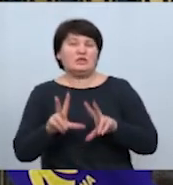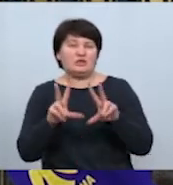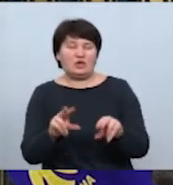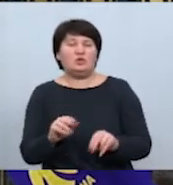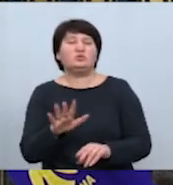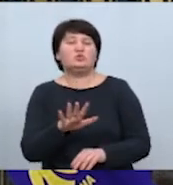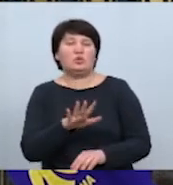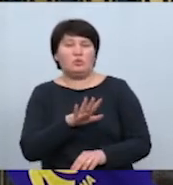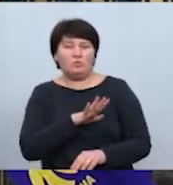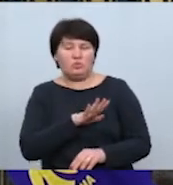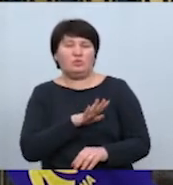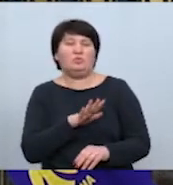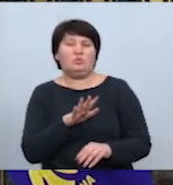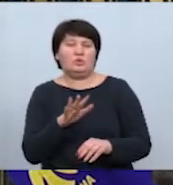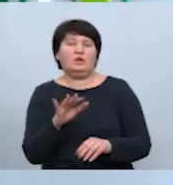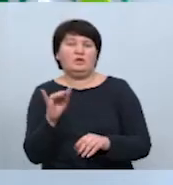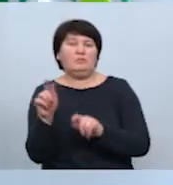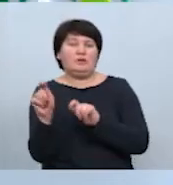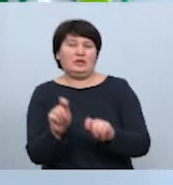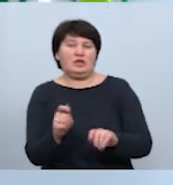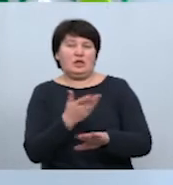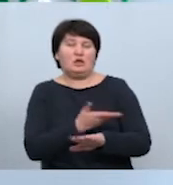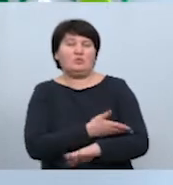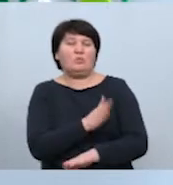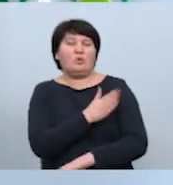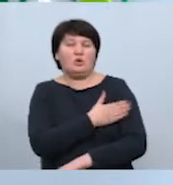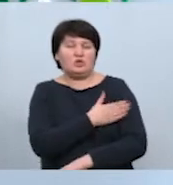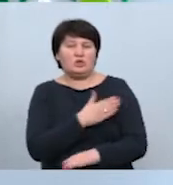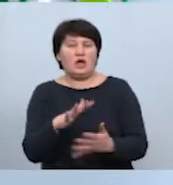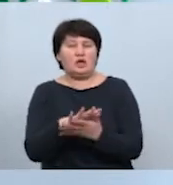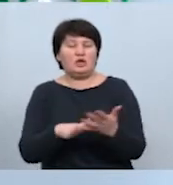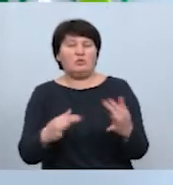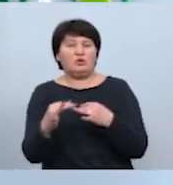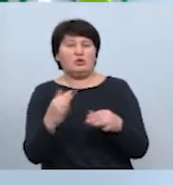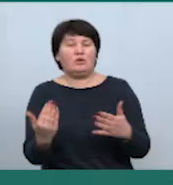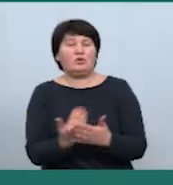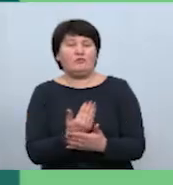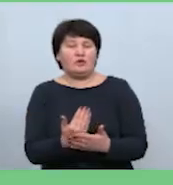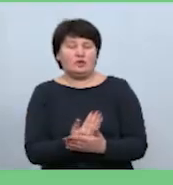напередодні приїхала з Польщі. Ну а далі говоримо про такі події.